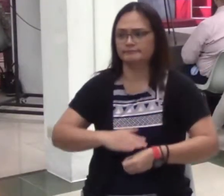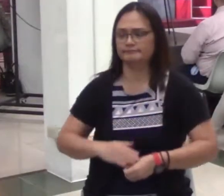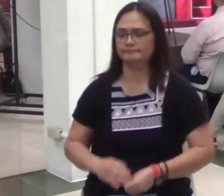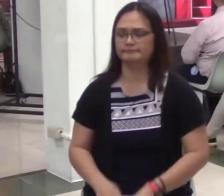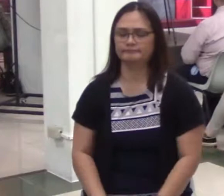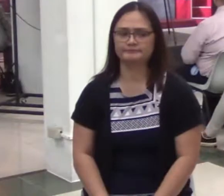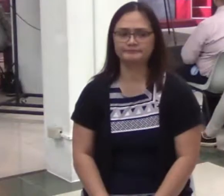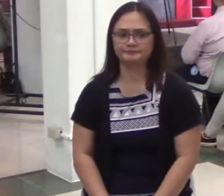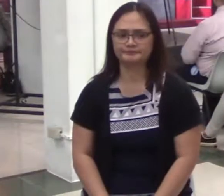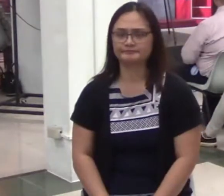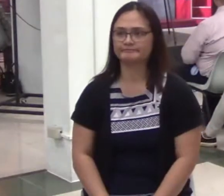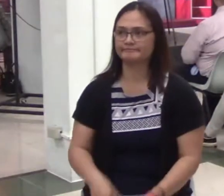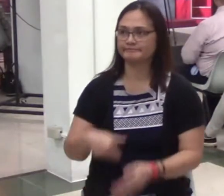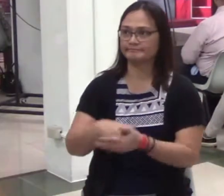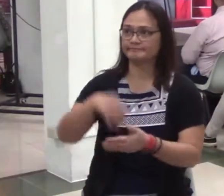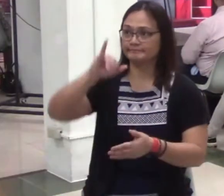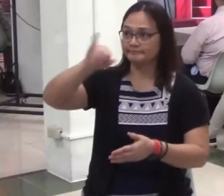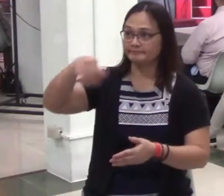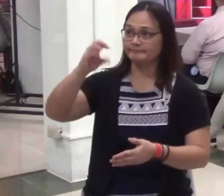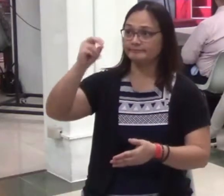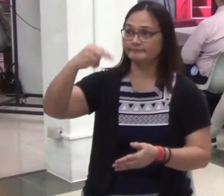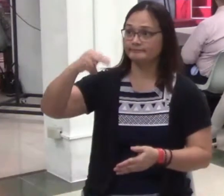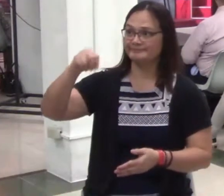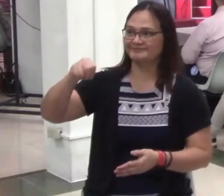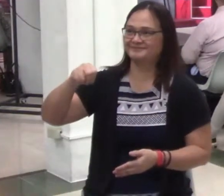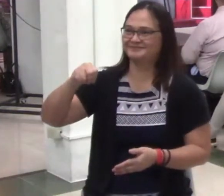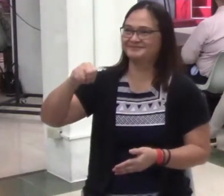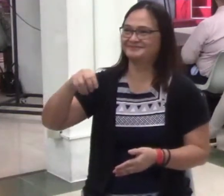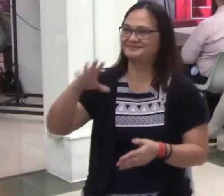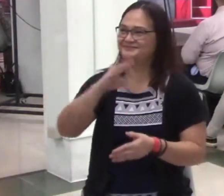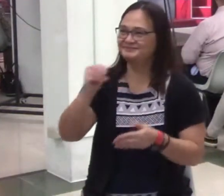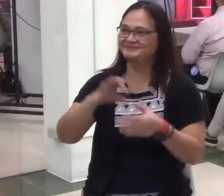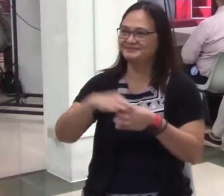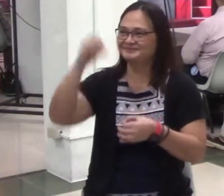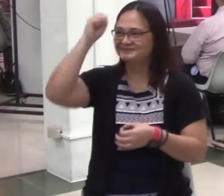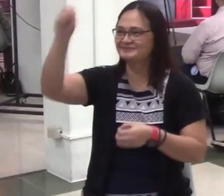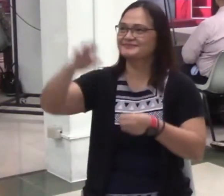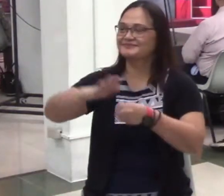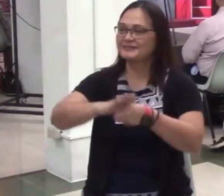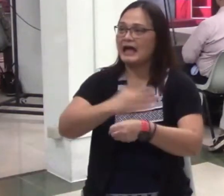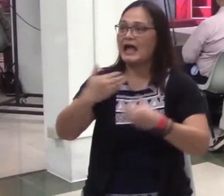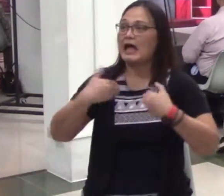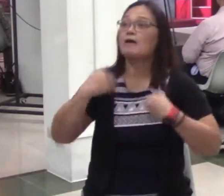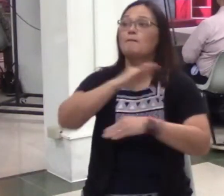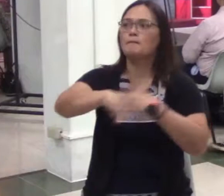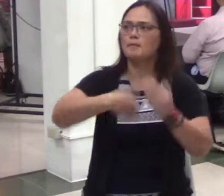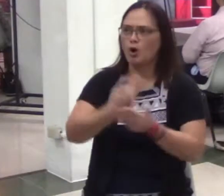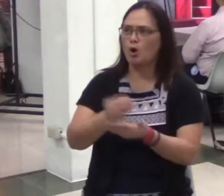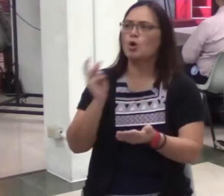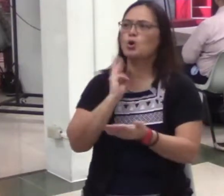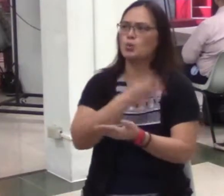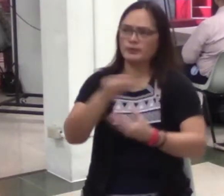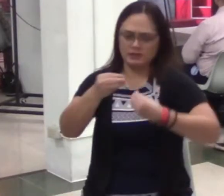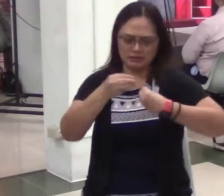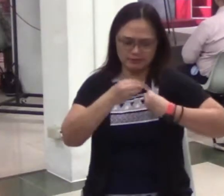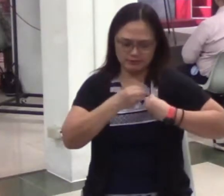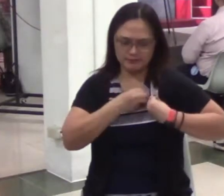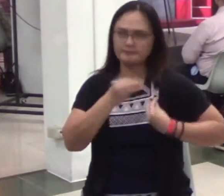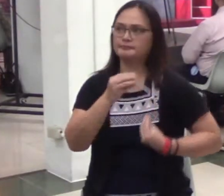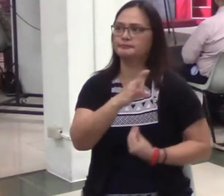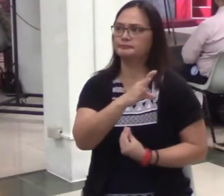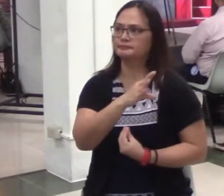ang sabi ni John, and of his fullness have all we received grace for grace. Ika,